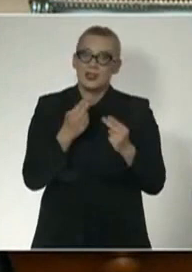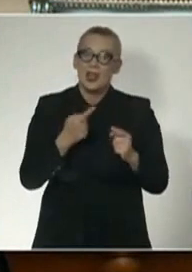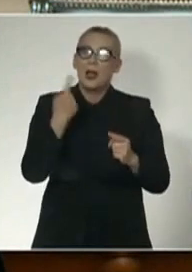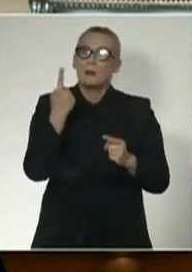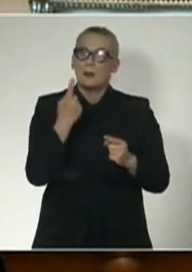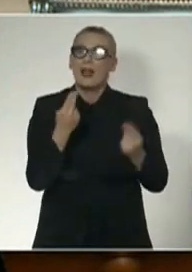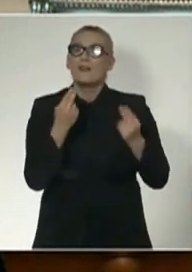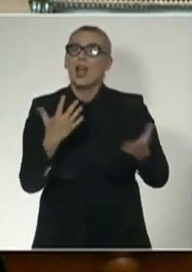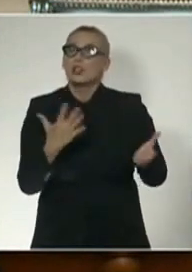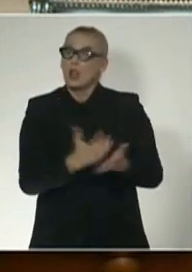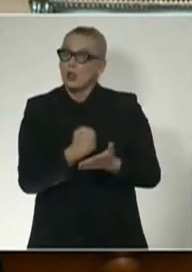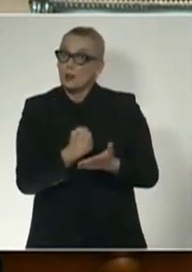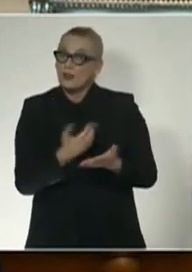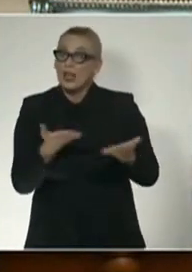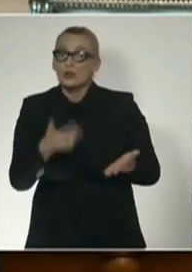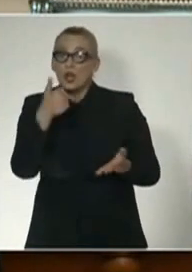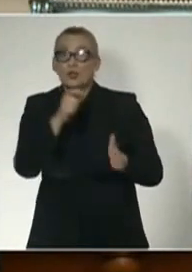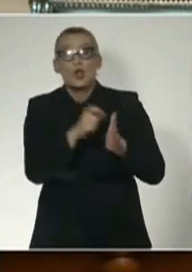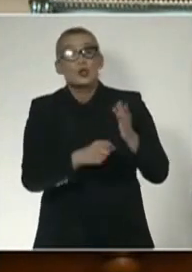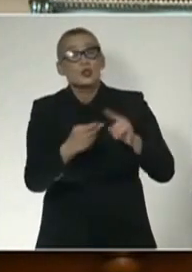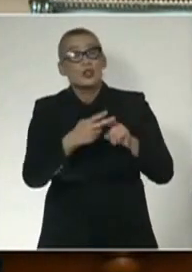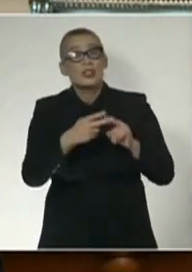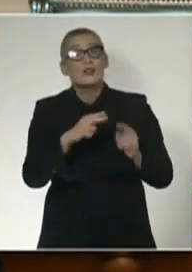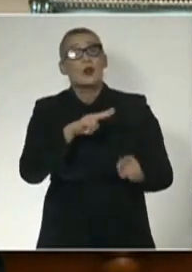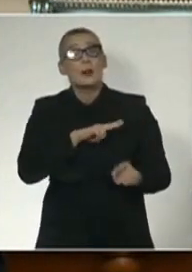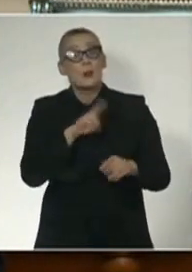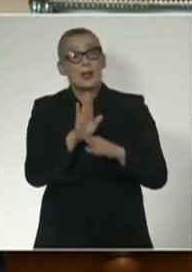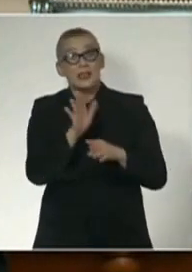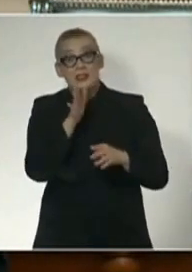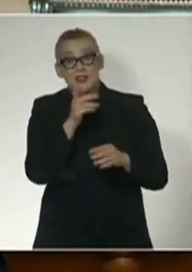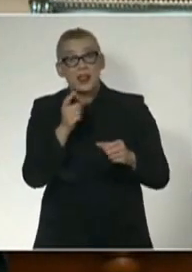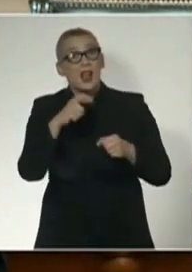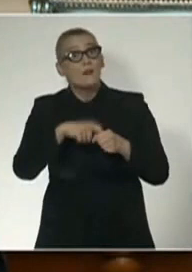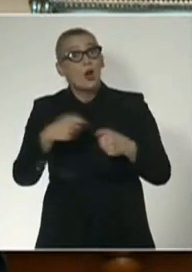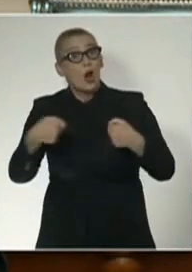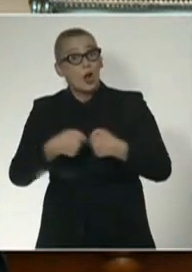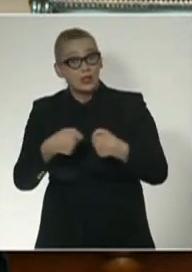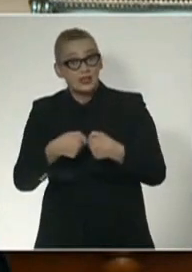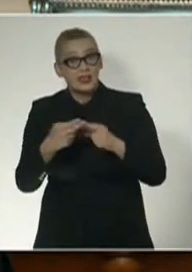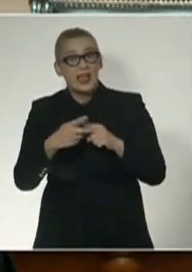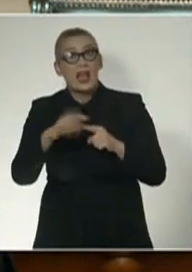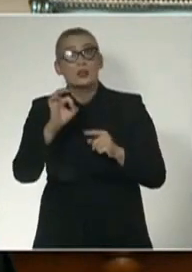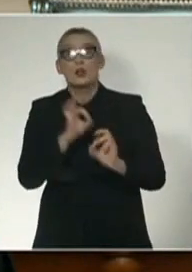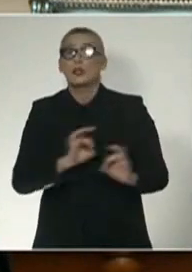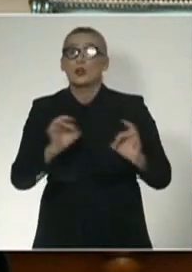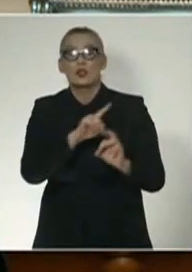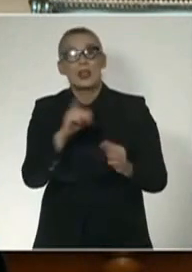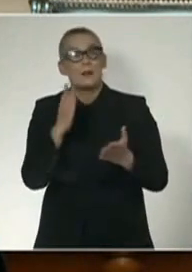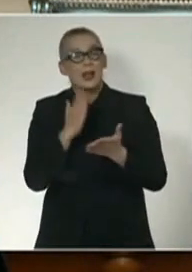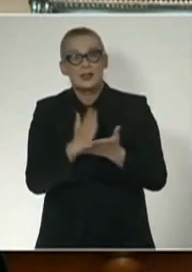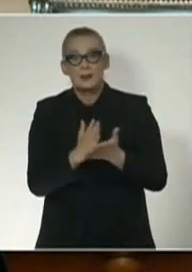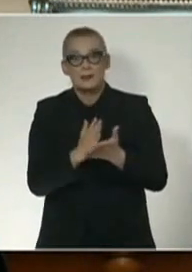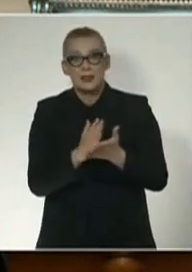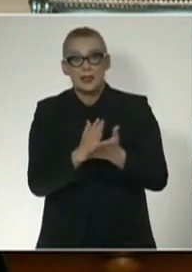првата клучна предобивка е тоа што со членството на Р.С.Македонија во Алиансата повеќе никогаш нема да стане